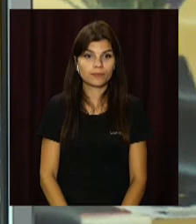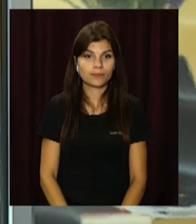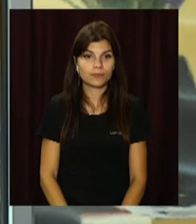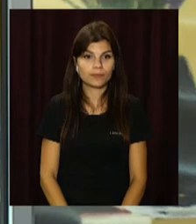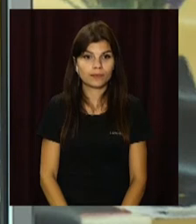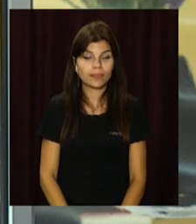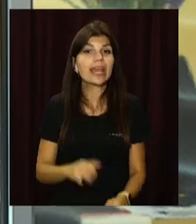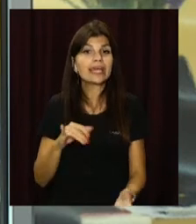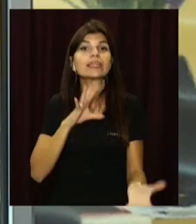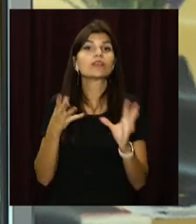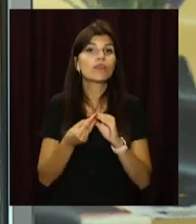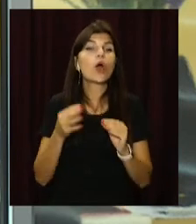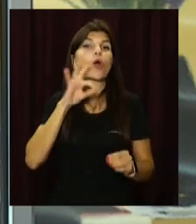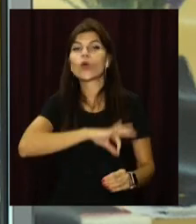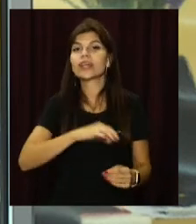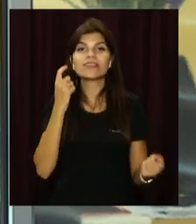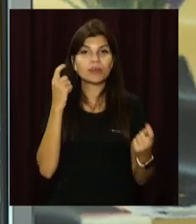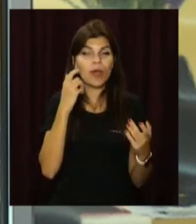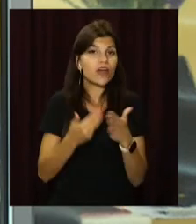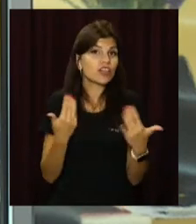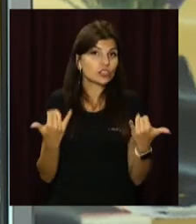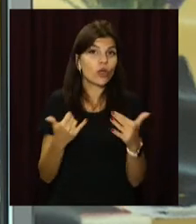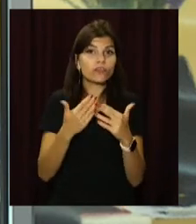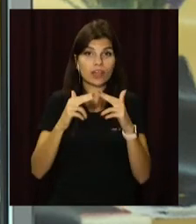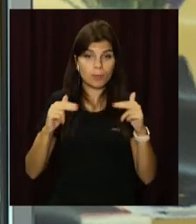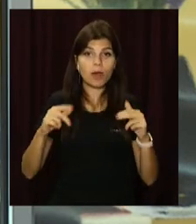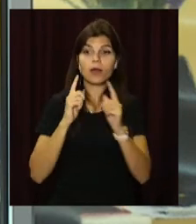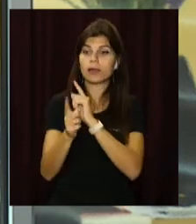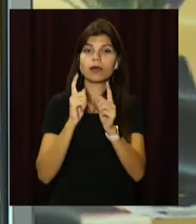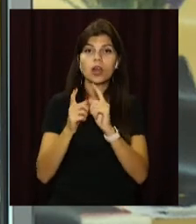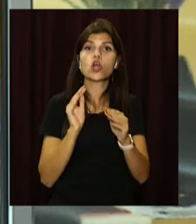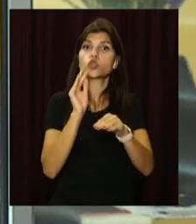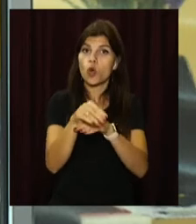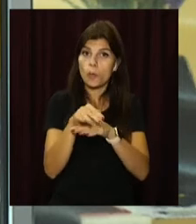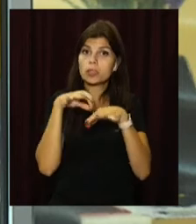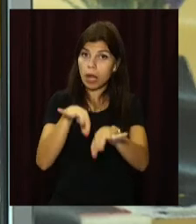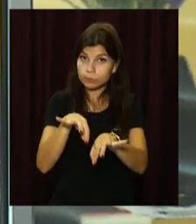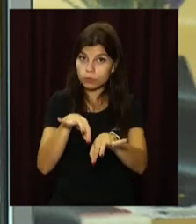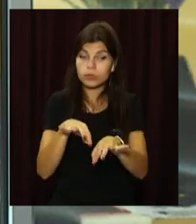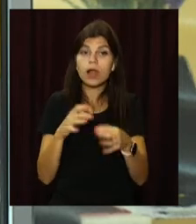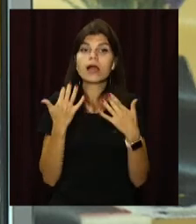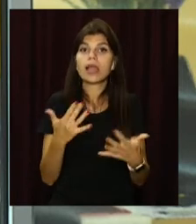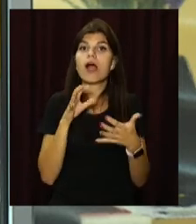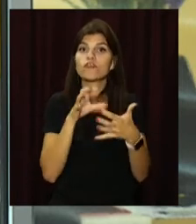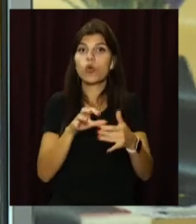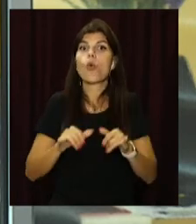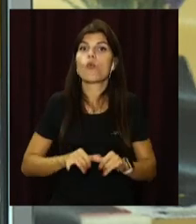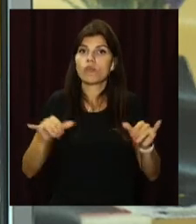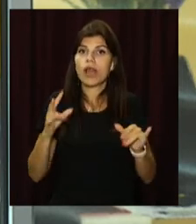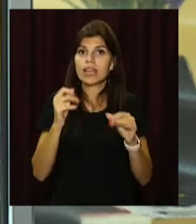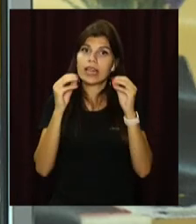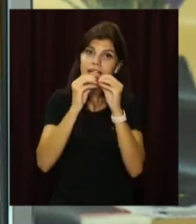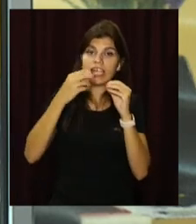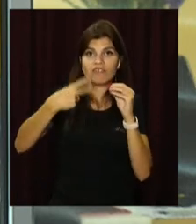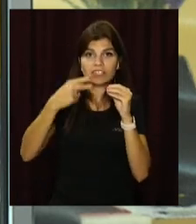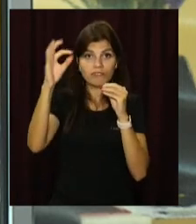І наостанок корисна інформація. Відсьогодні у Дніпрі на маршрути вийшов додатковий транспорт. Кількість автобусів збільшили на 10